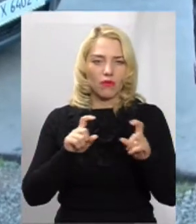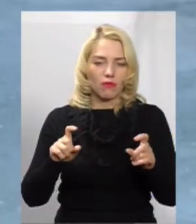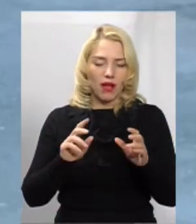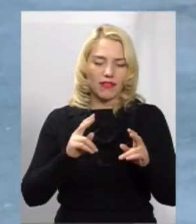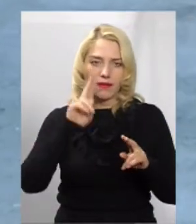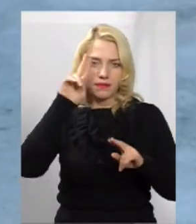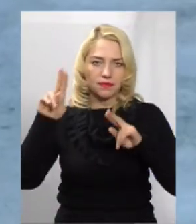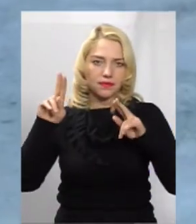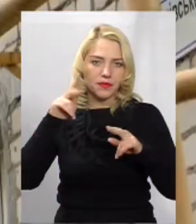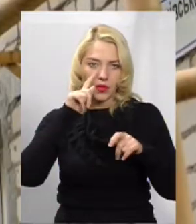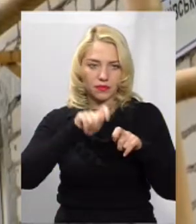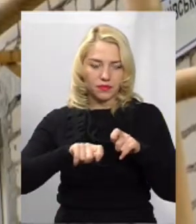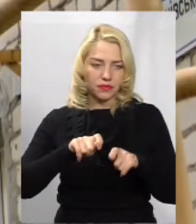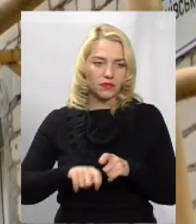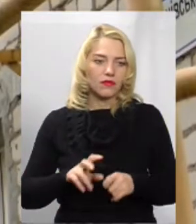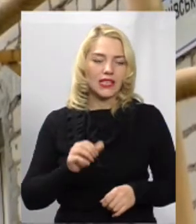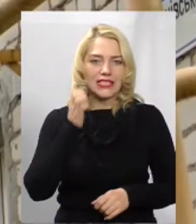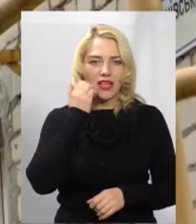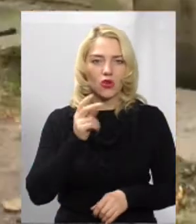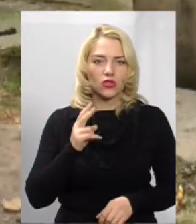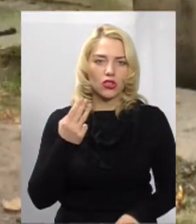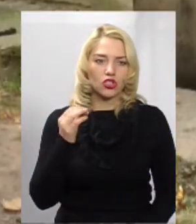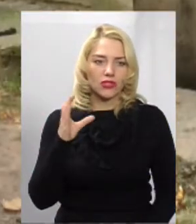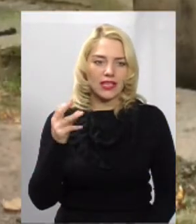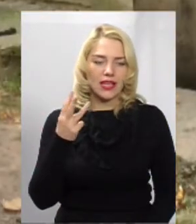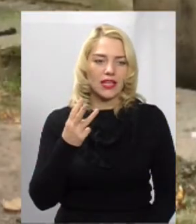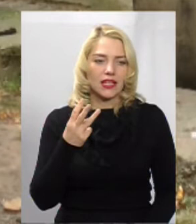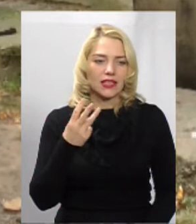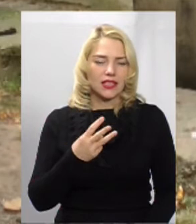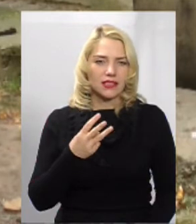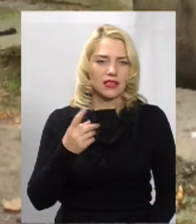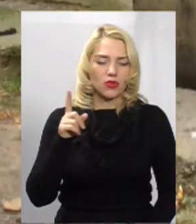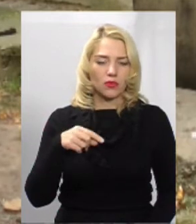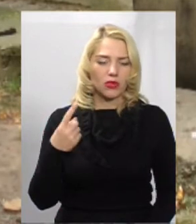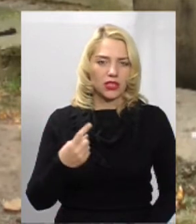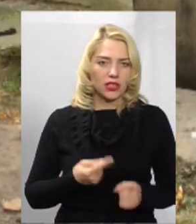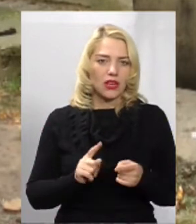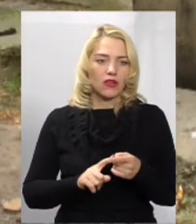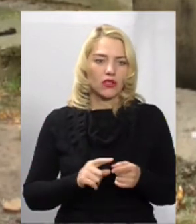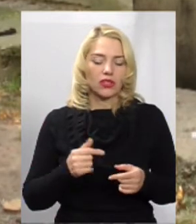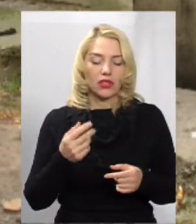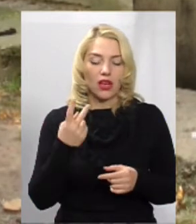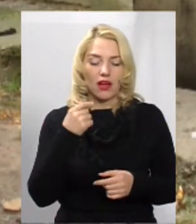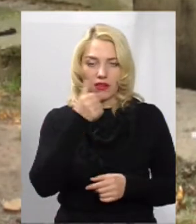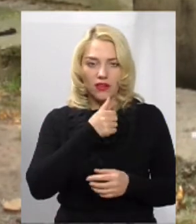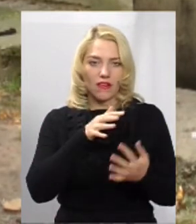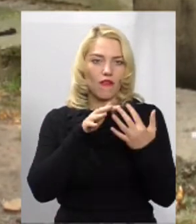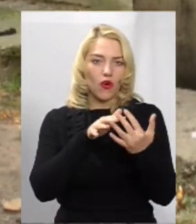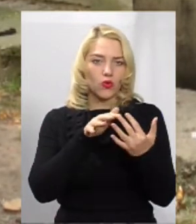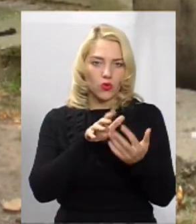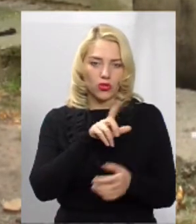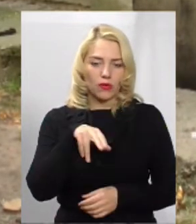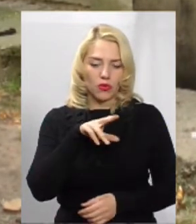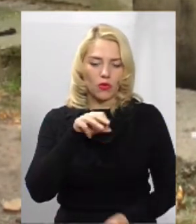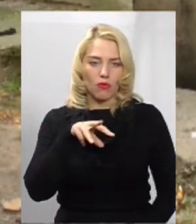мешкає в будинку на Старокостянтинівському шосе 3А Дріп-1. З рік ми воюємо з Домкомом, для того, щоб вони нам якось